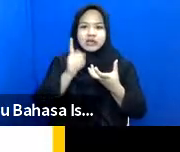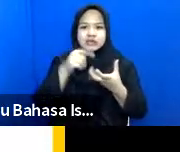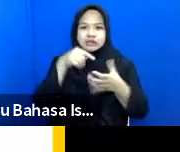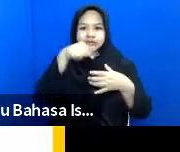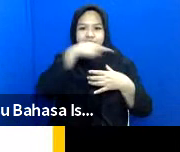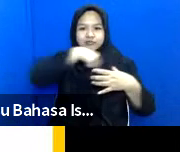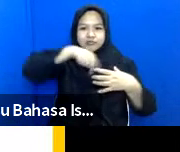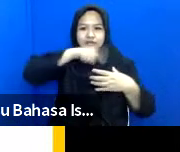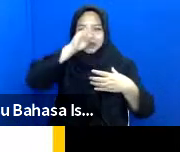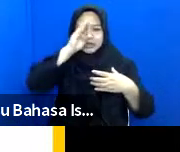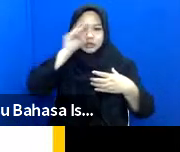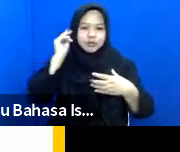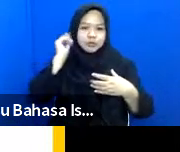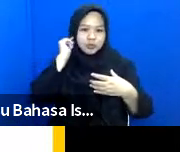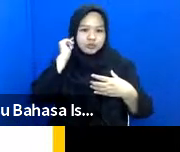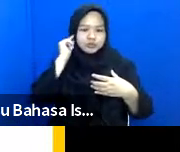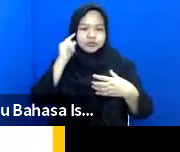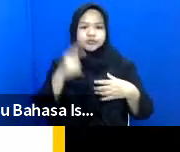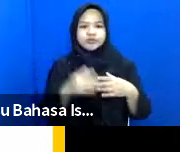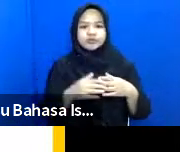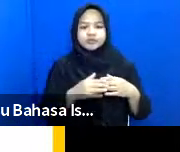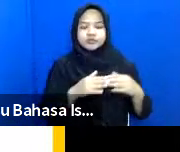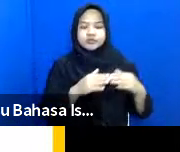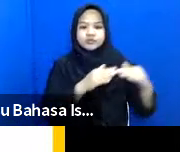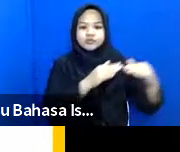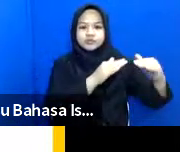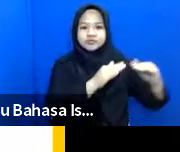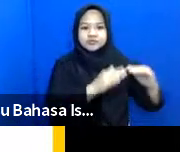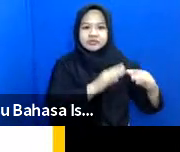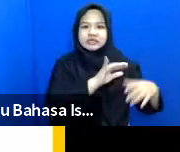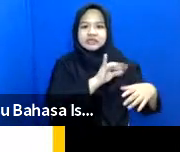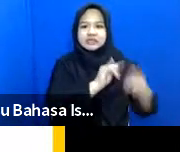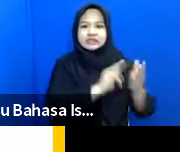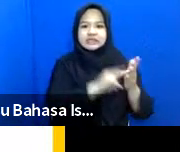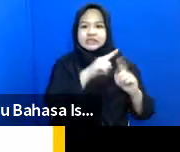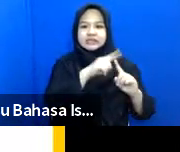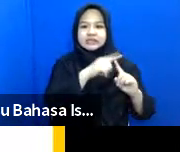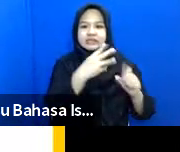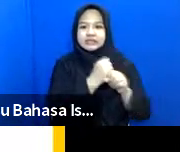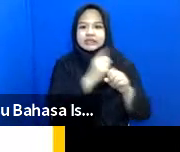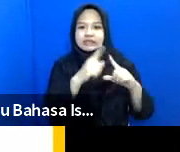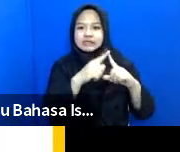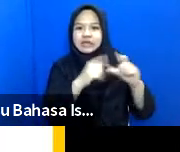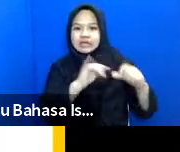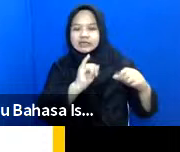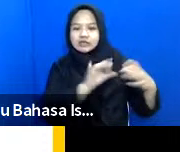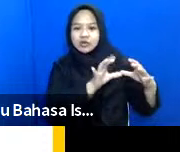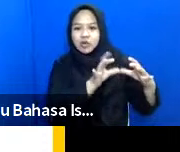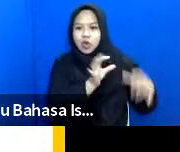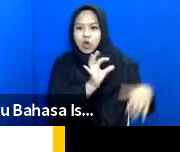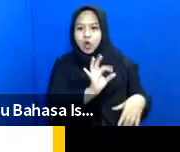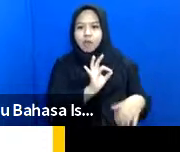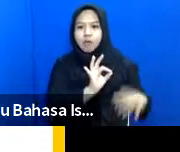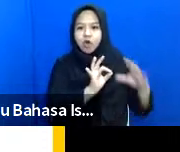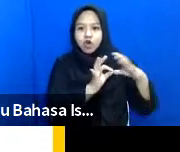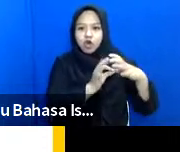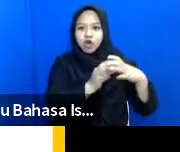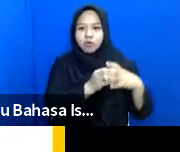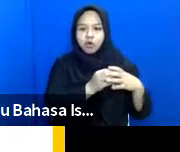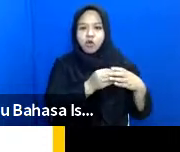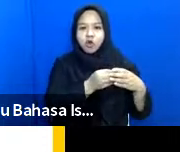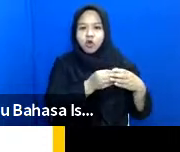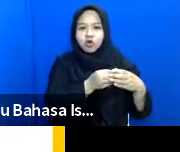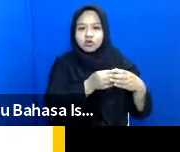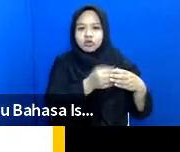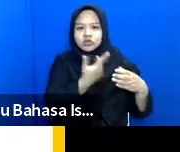dalamnya kemudian masuk lagi ke tahap berikutnya tahap integrasi dimana integrasi ini kelompok-kelompok tersebut